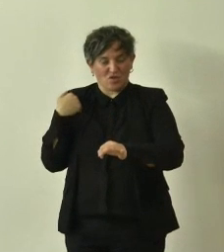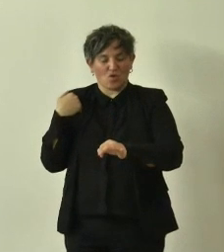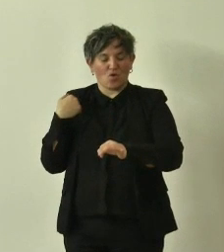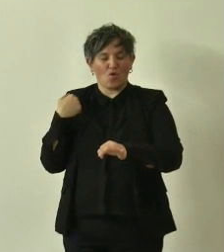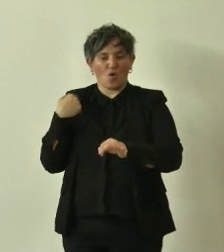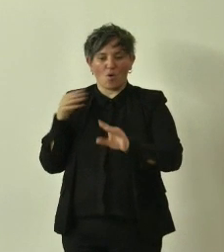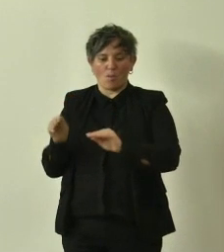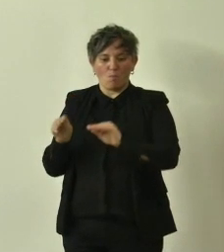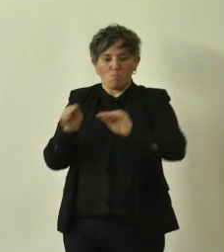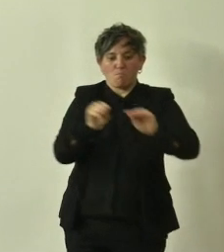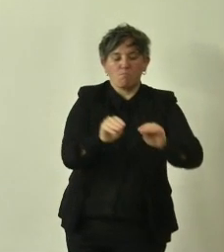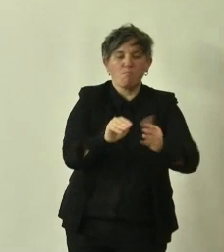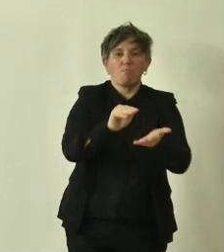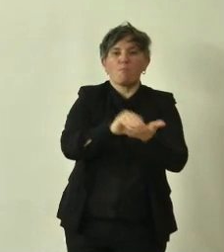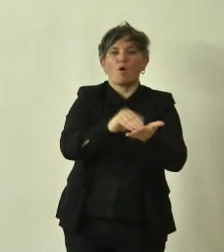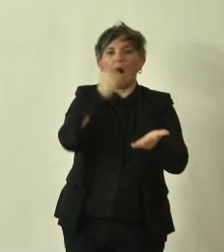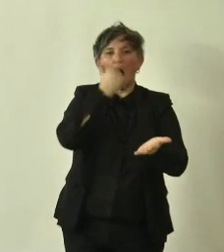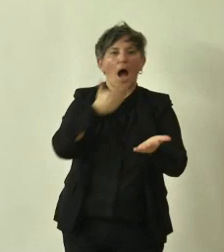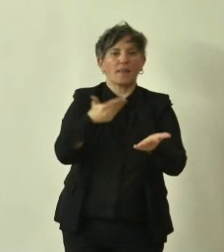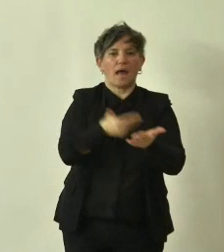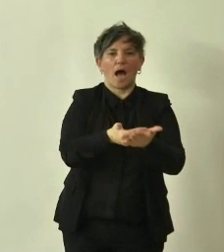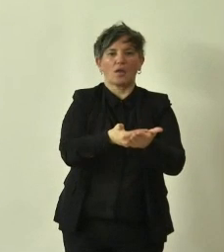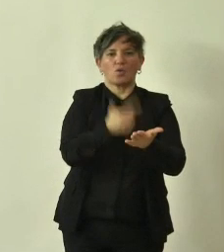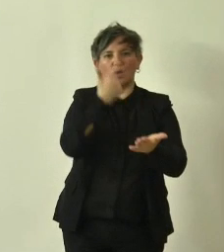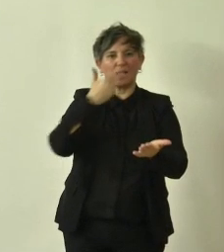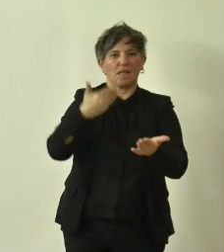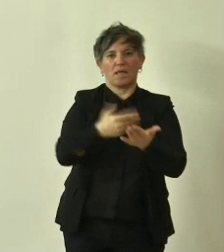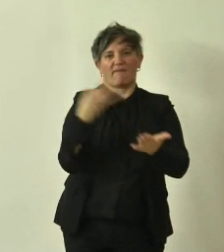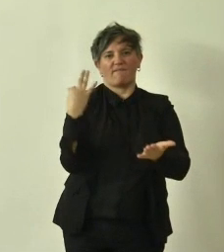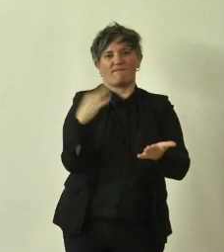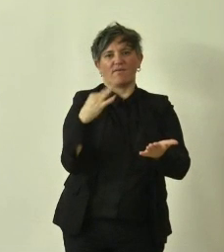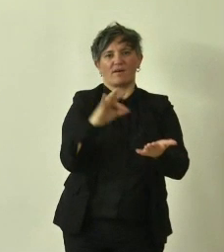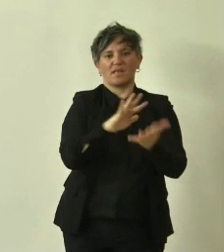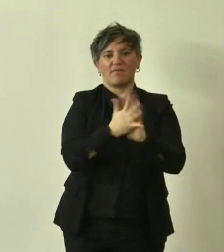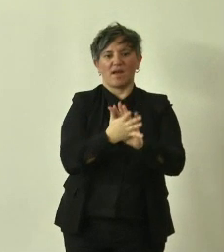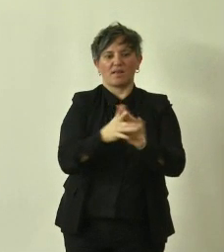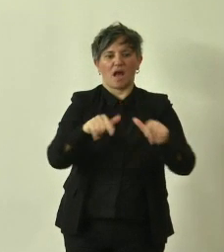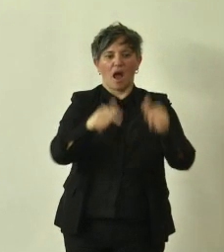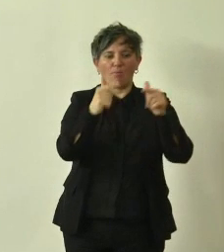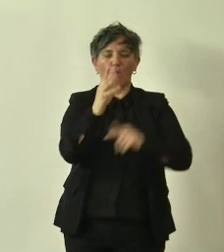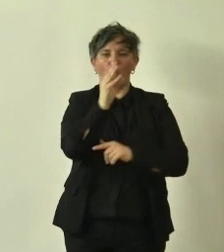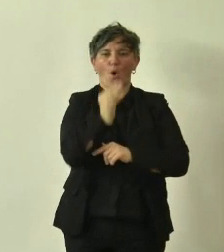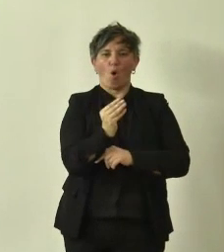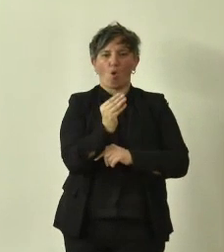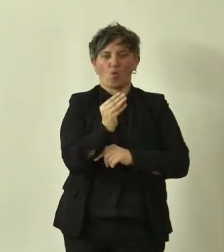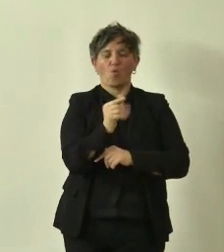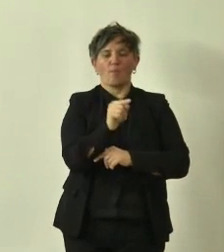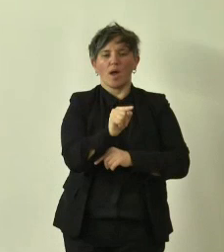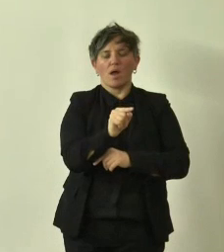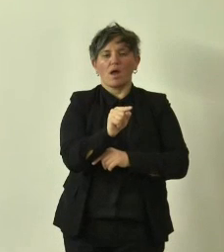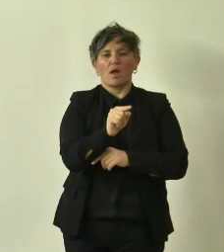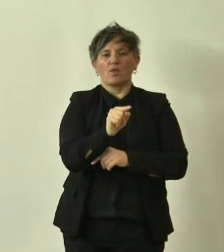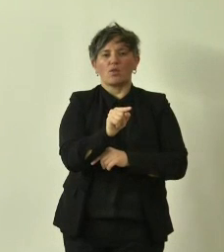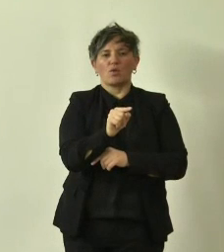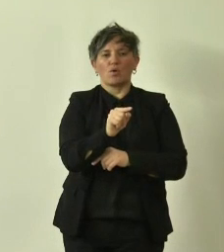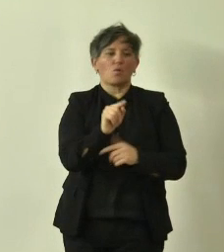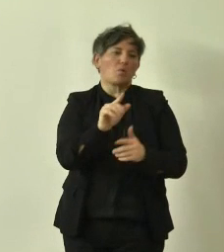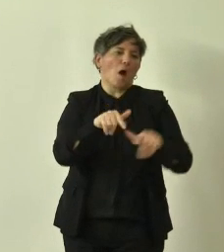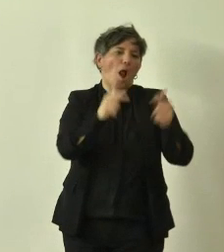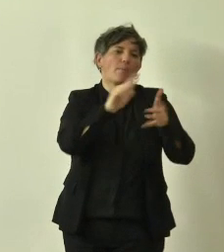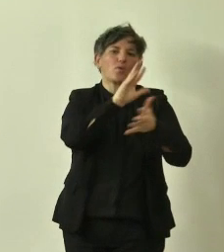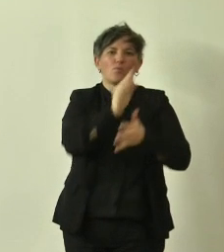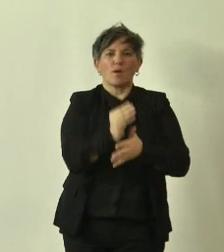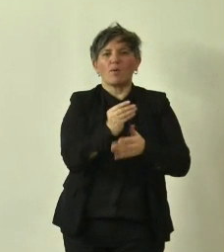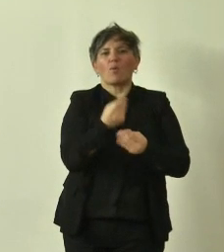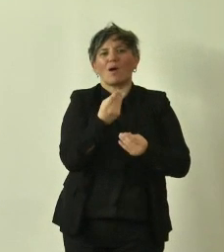suppongono ideali per questa evoluzione per divenire monumentali e portarlo appunto a divenire monumentale fra